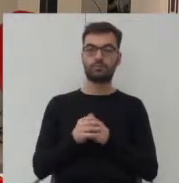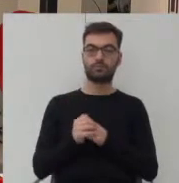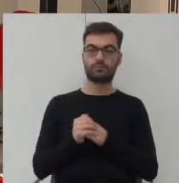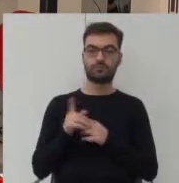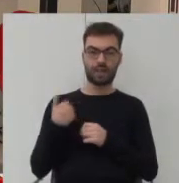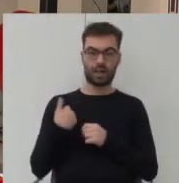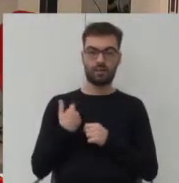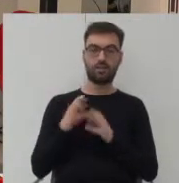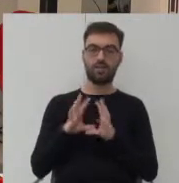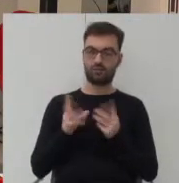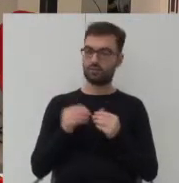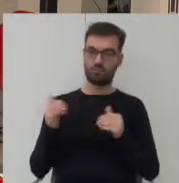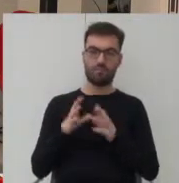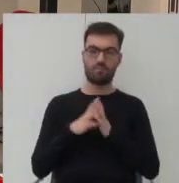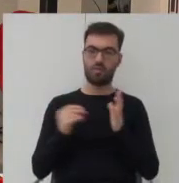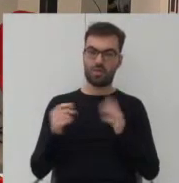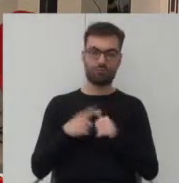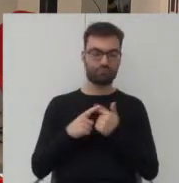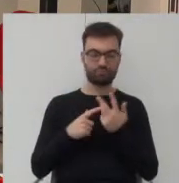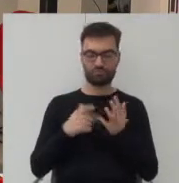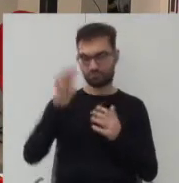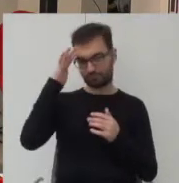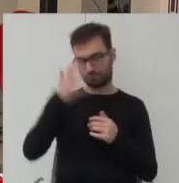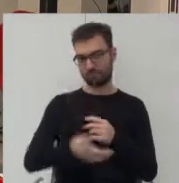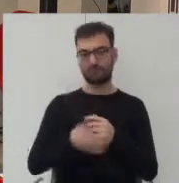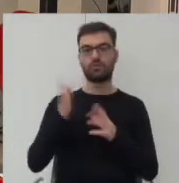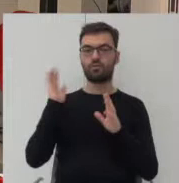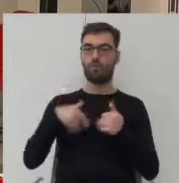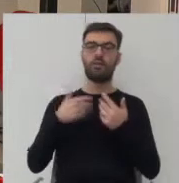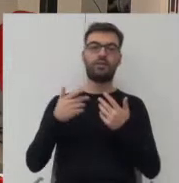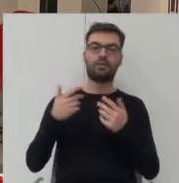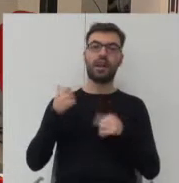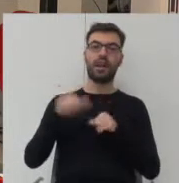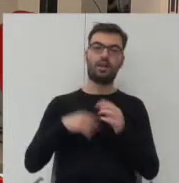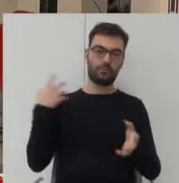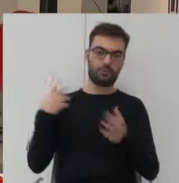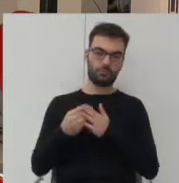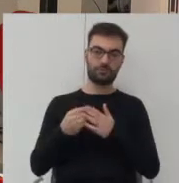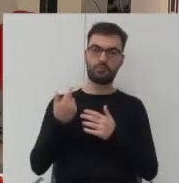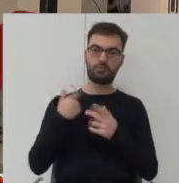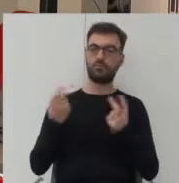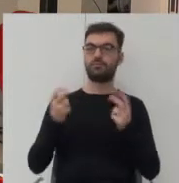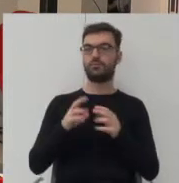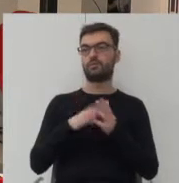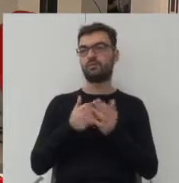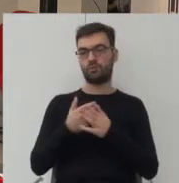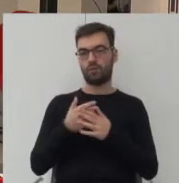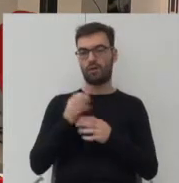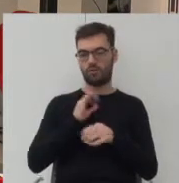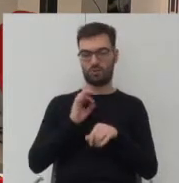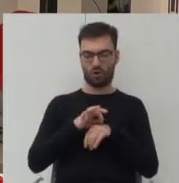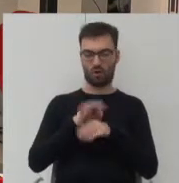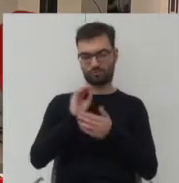występują wszystkie możliwe modele tam w ogóle na przestrzeni lat kiedy powstawały przykłady o których pisze w doktoracie